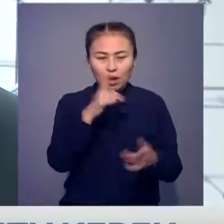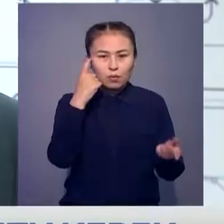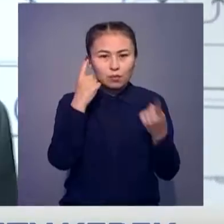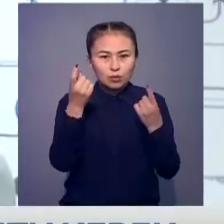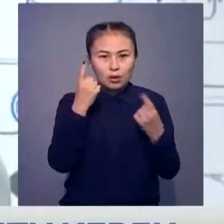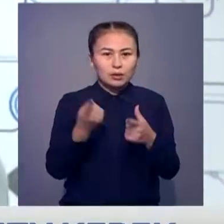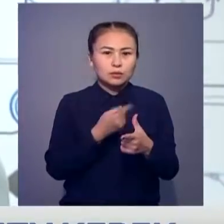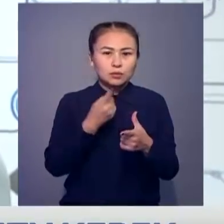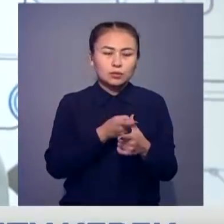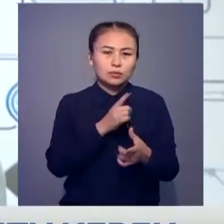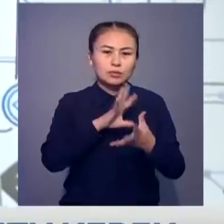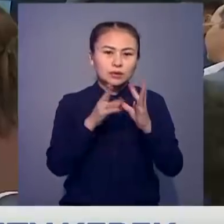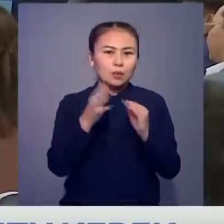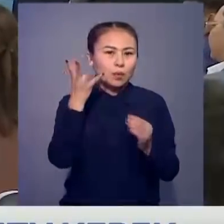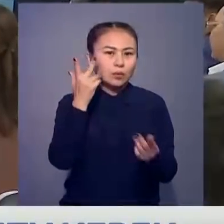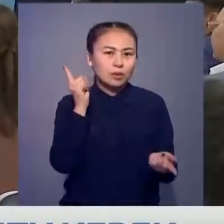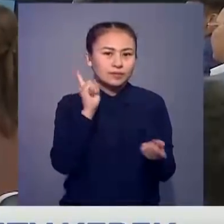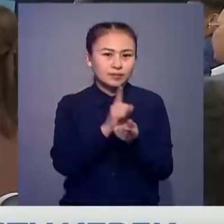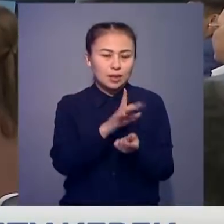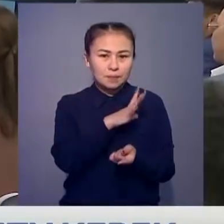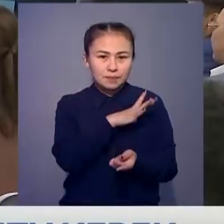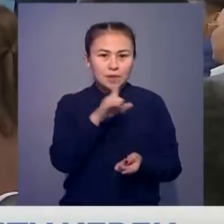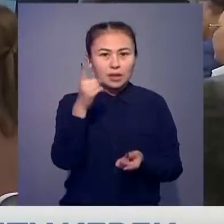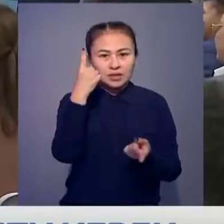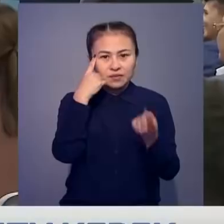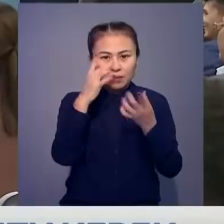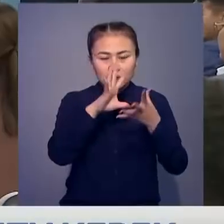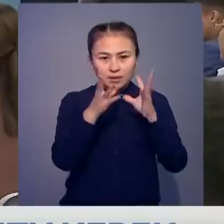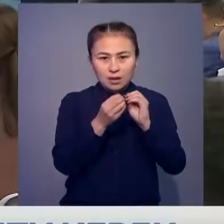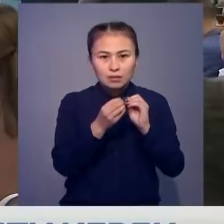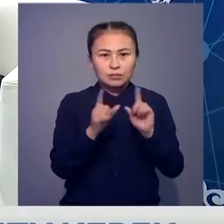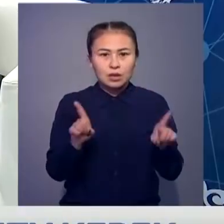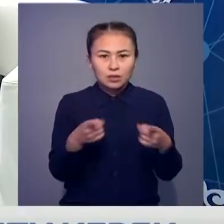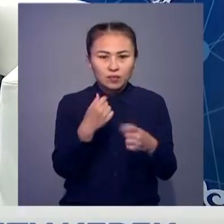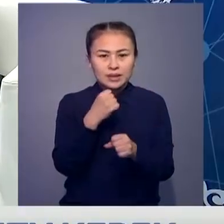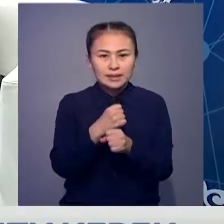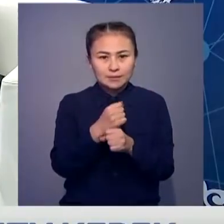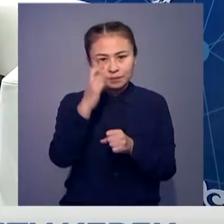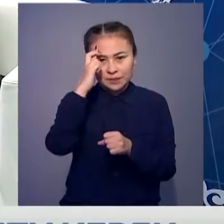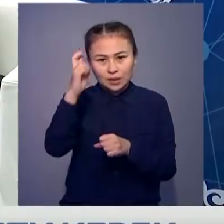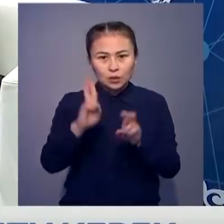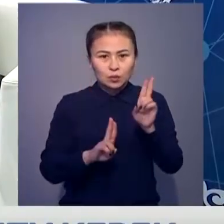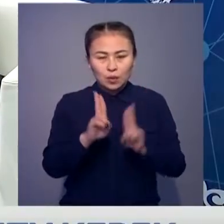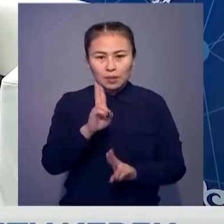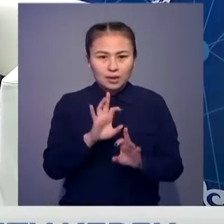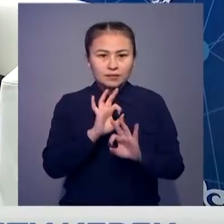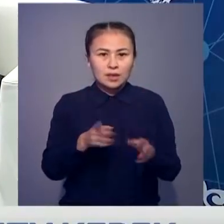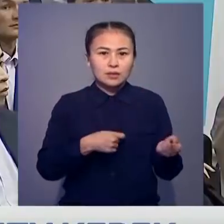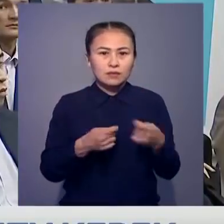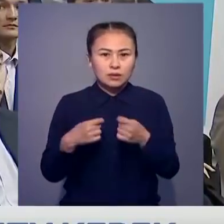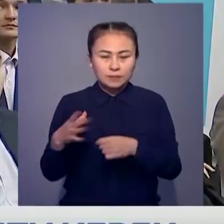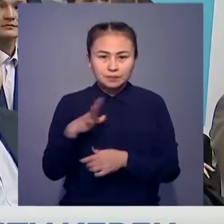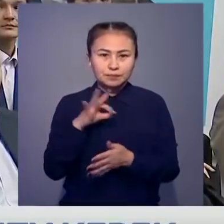Ал бұқаралық ақпарат құралдарының өкілдер мен кезесуде бақ саласын дамту ғарналған мемлекеттік стратегия тұралып қыралмасты.